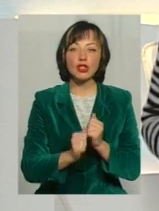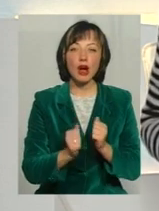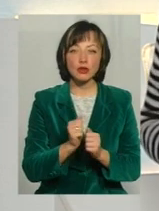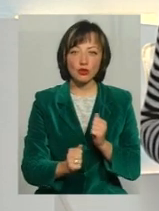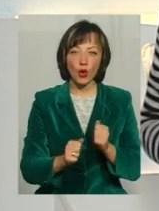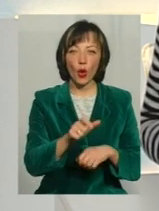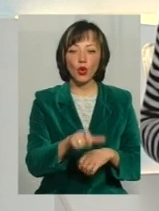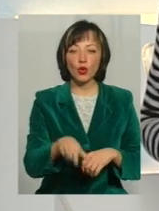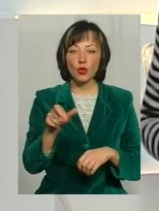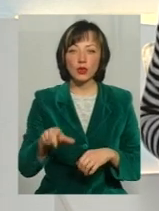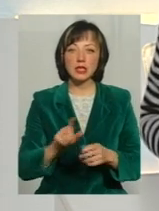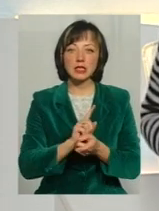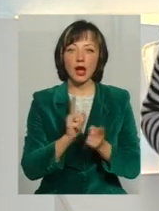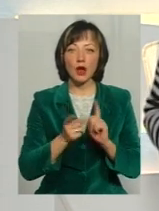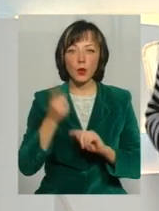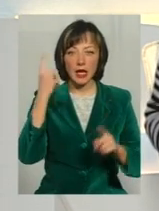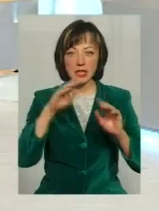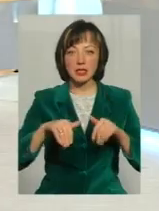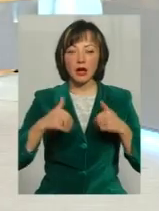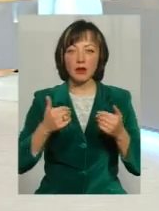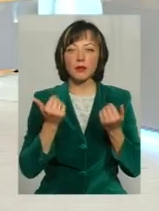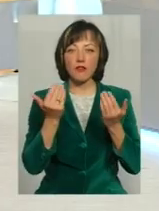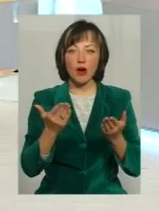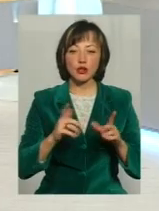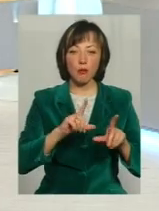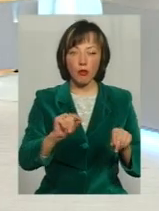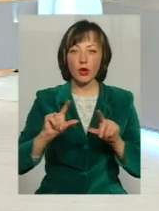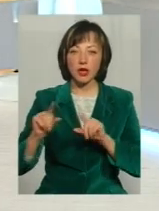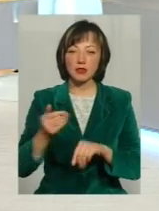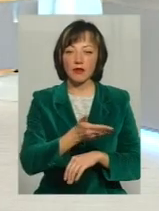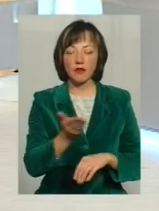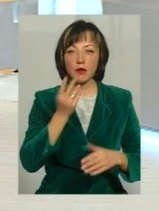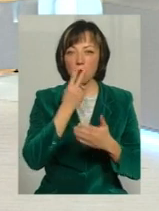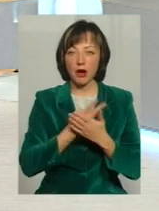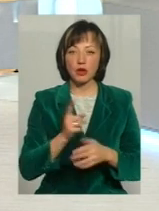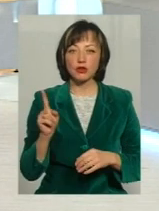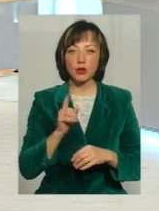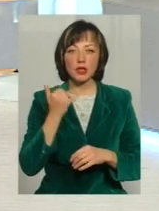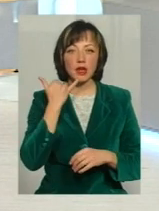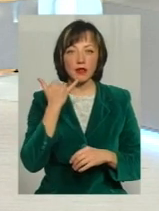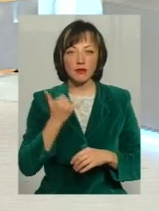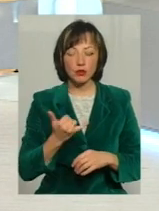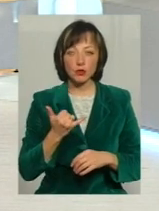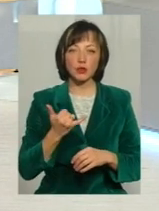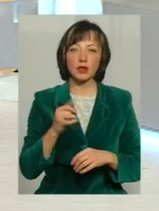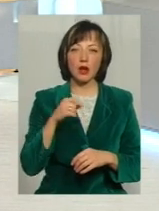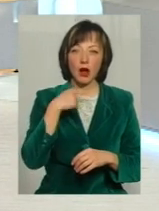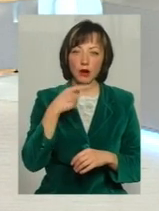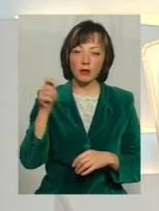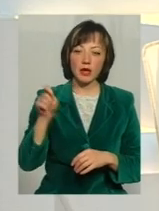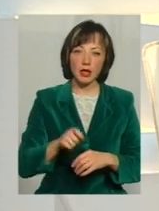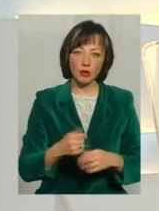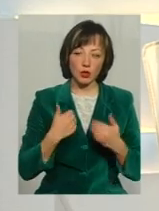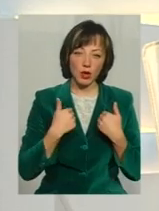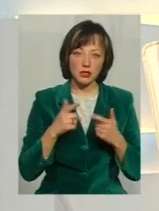люди стають ініціаторами ваших поїздок? Ви бачите, що телефонують, дзвонять і кажуть приїдьте